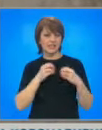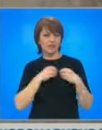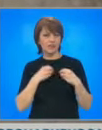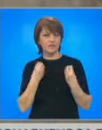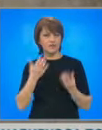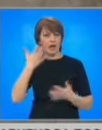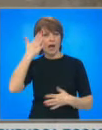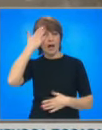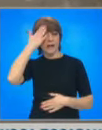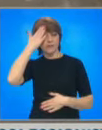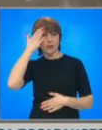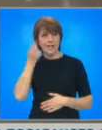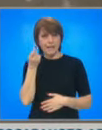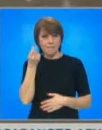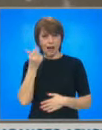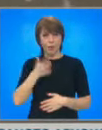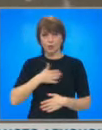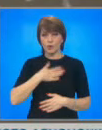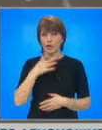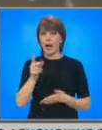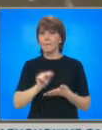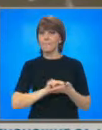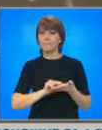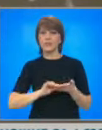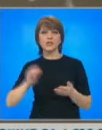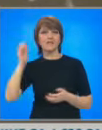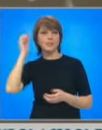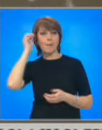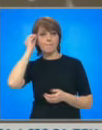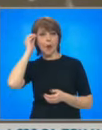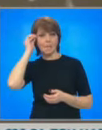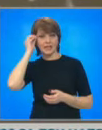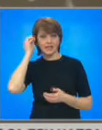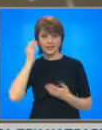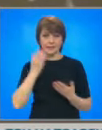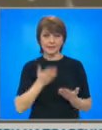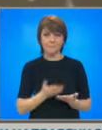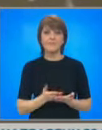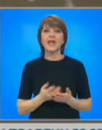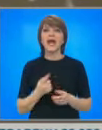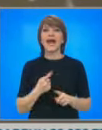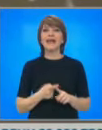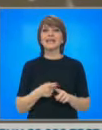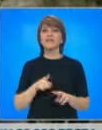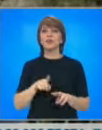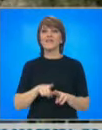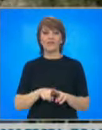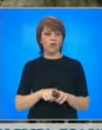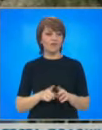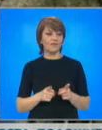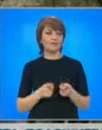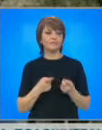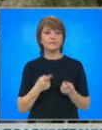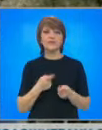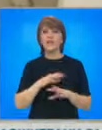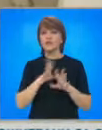Разболя се и за малко да умре. Пише в спомените на един от близките саратници на Апостола, Христо Иванов Големия. Тогава